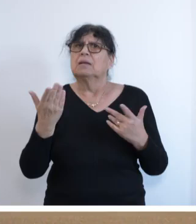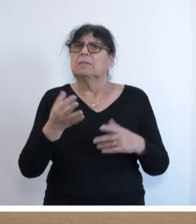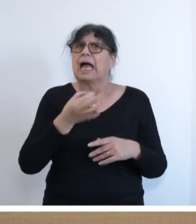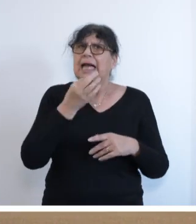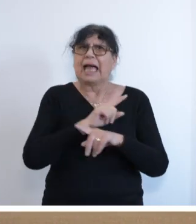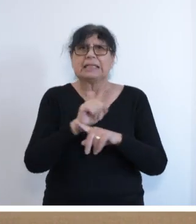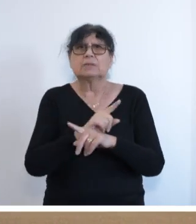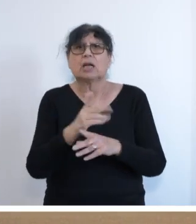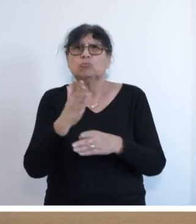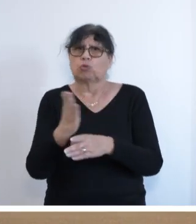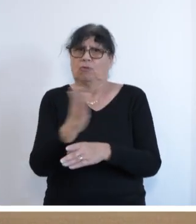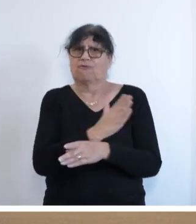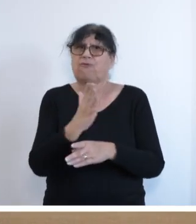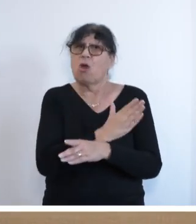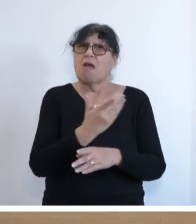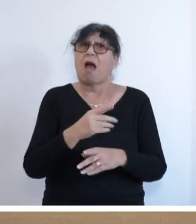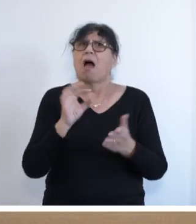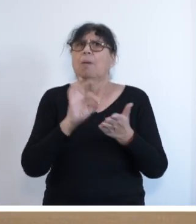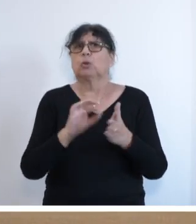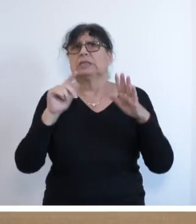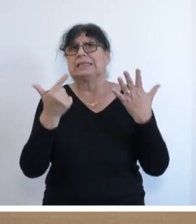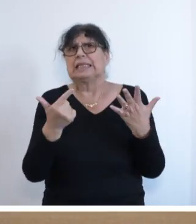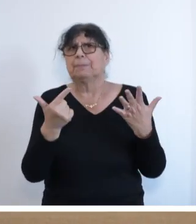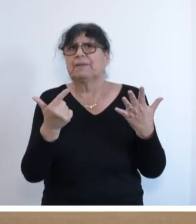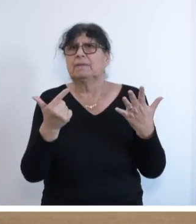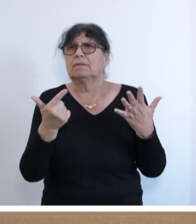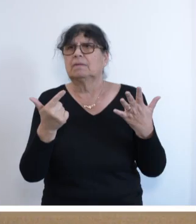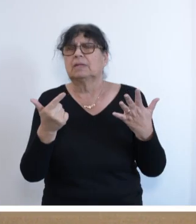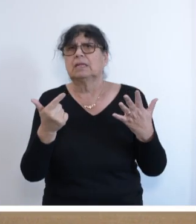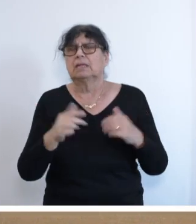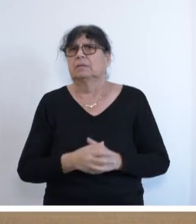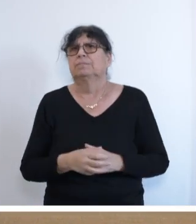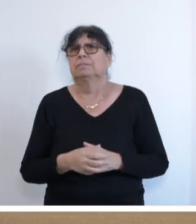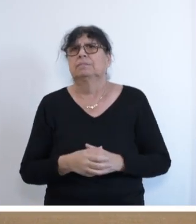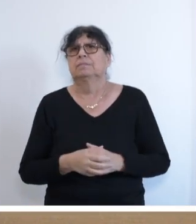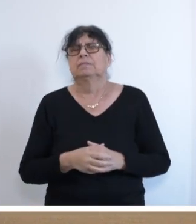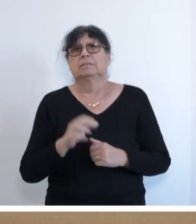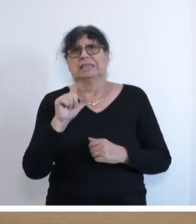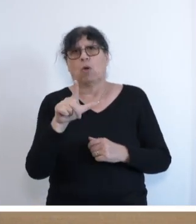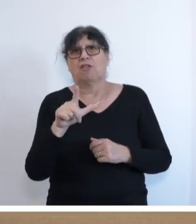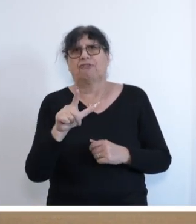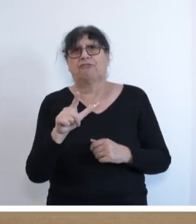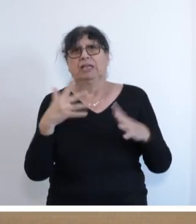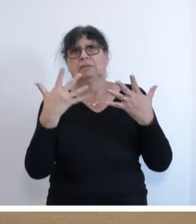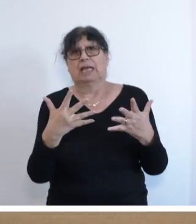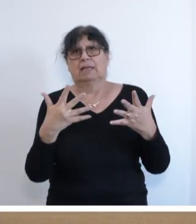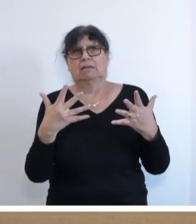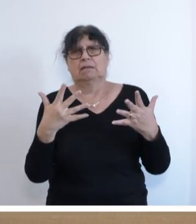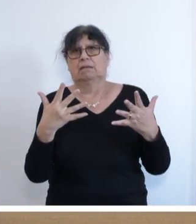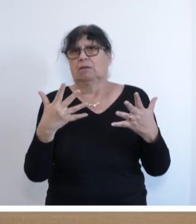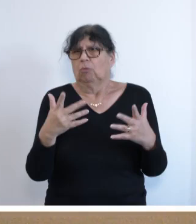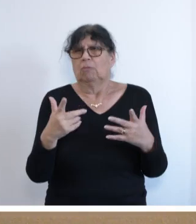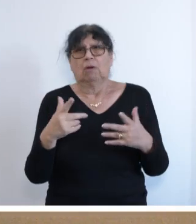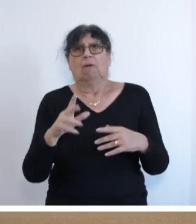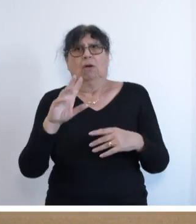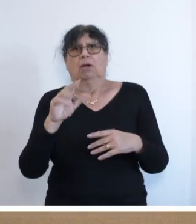Ist vorher, glaube ich, gesagt, Punkt 7, 12, 10. Ich kann